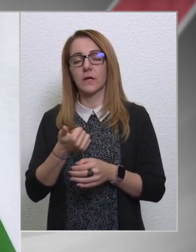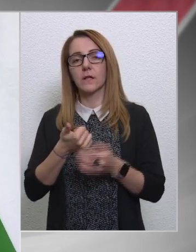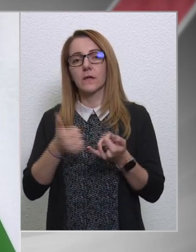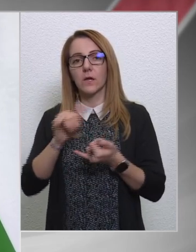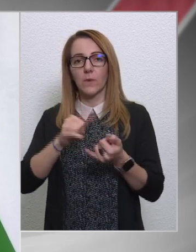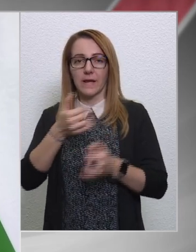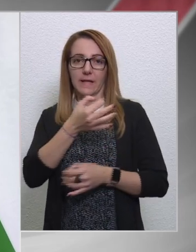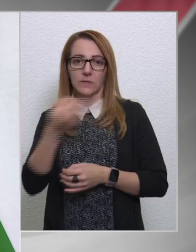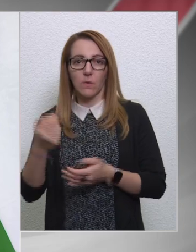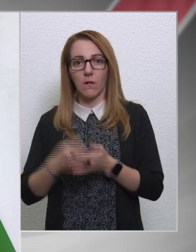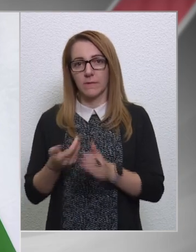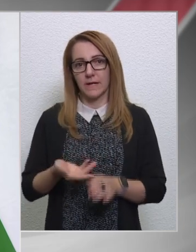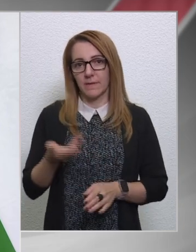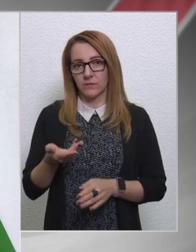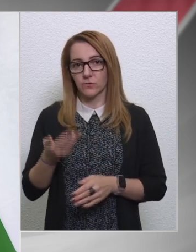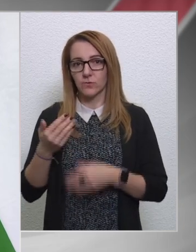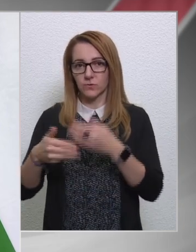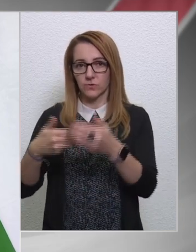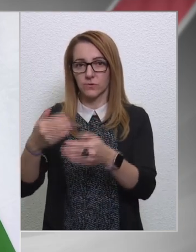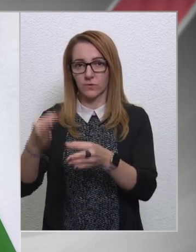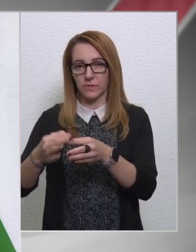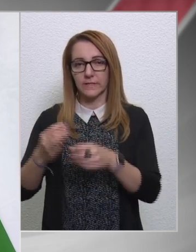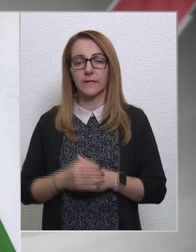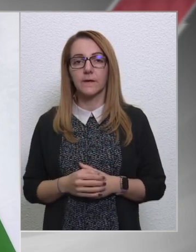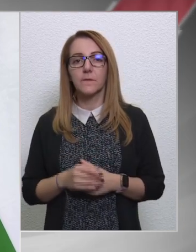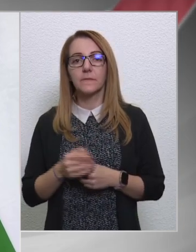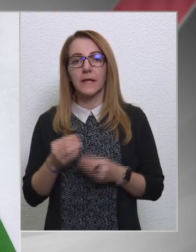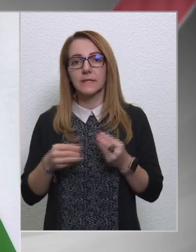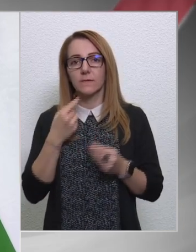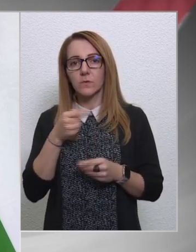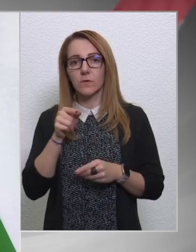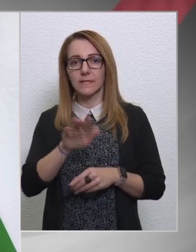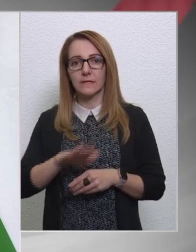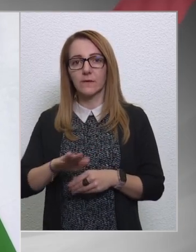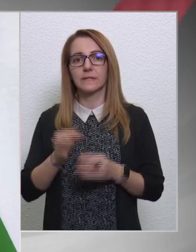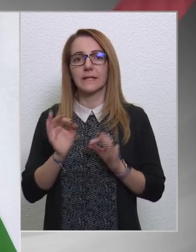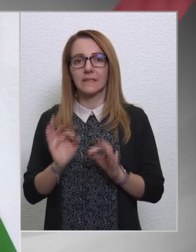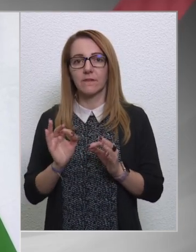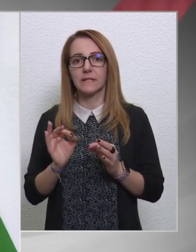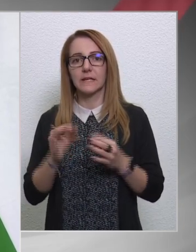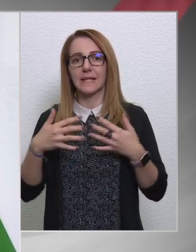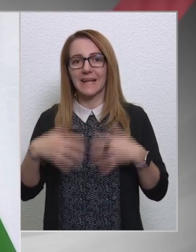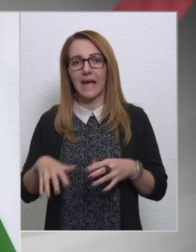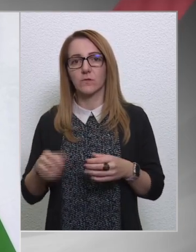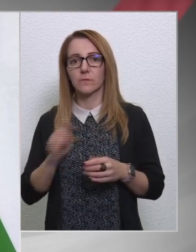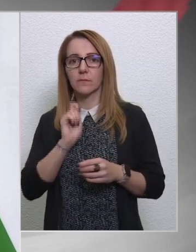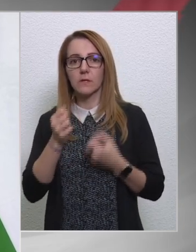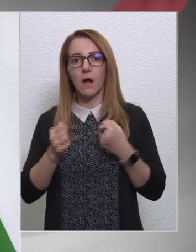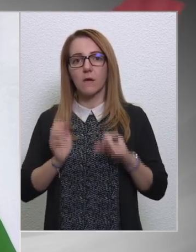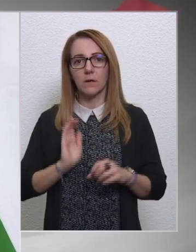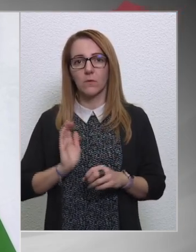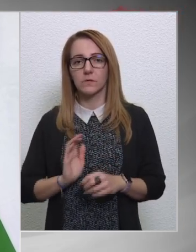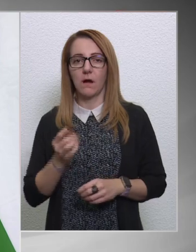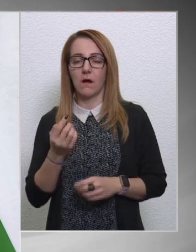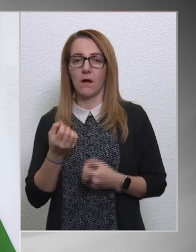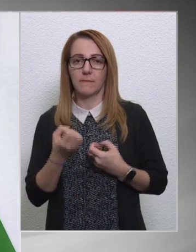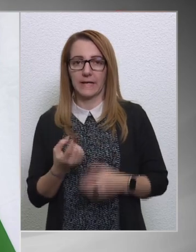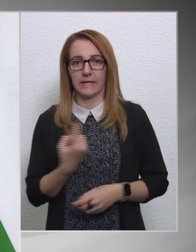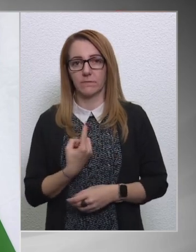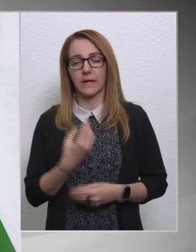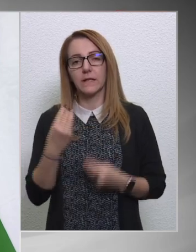béremelésre sor kerül. Ezért mondom, hogy ezen a területen kifejezetten káros az, amit a magyar baloldal magának megenged,